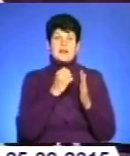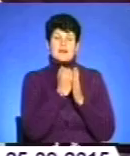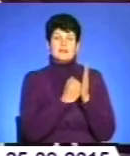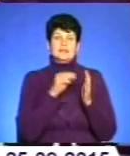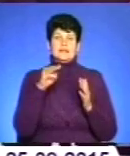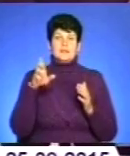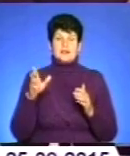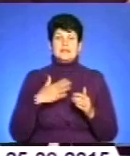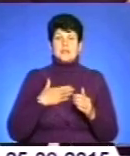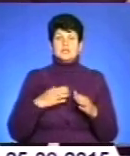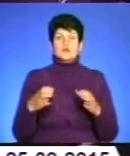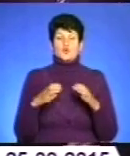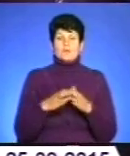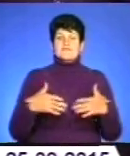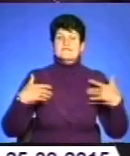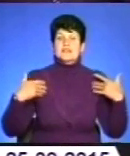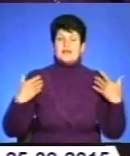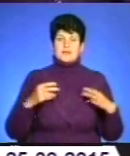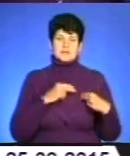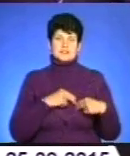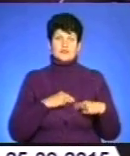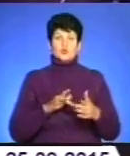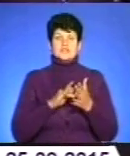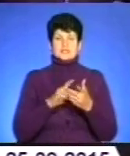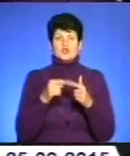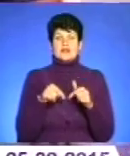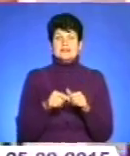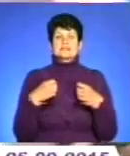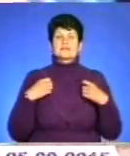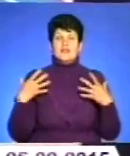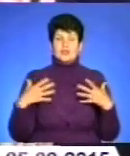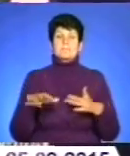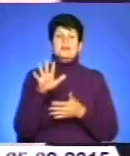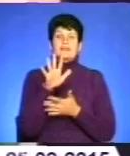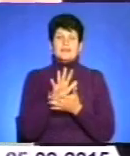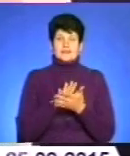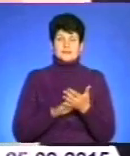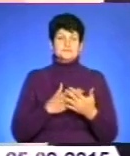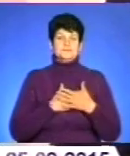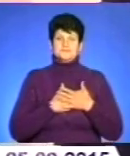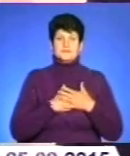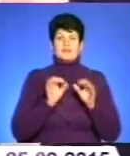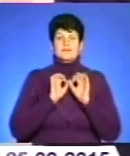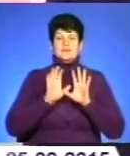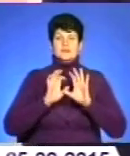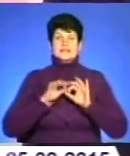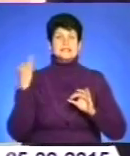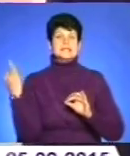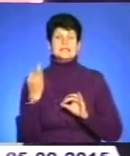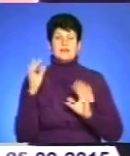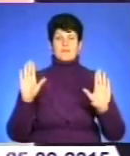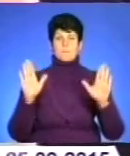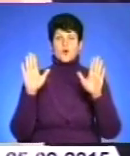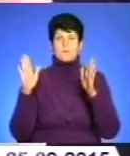Наша знімальна група вітає працівників туристичної галузі зі святом. Ми і надалі, залюбки, будемо висвітлювати найцікавіші